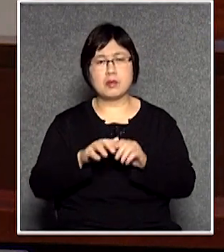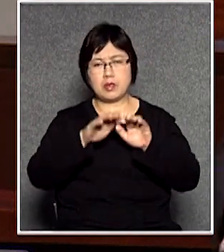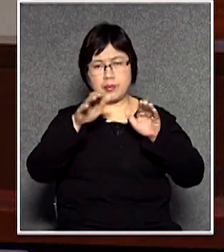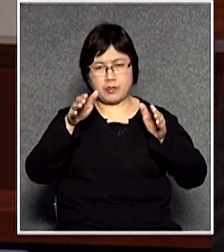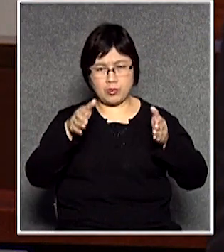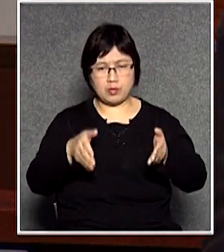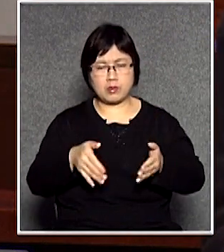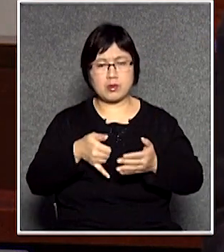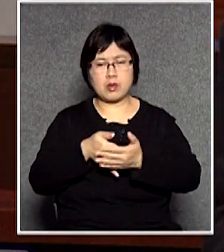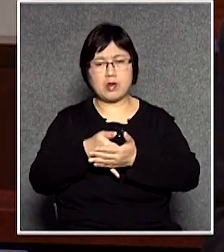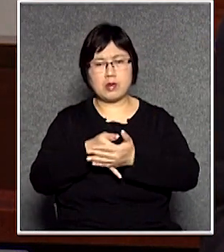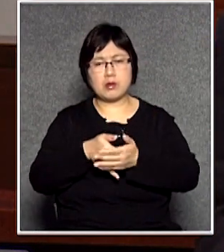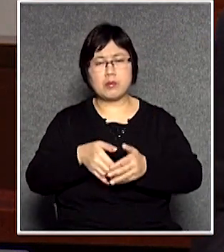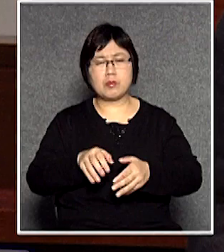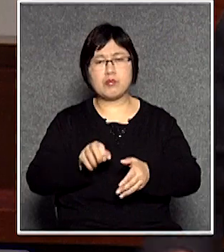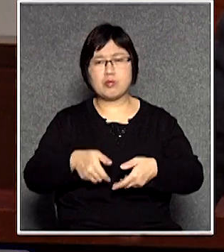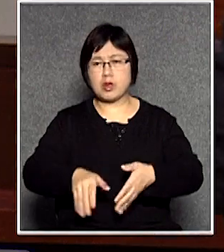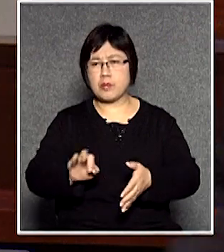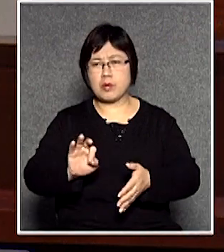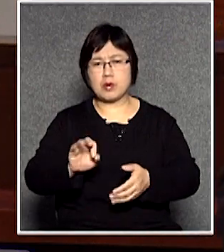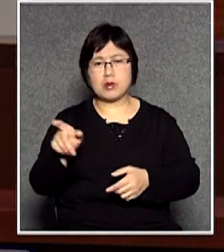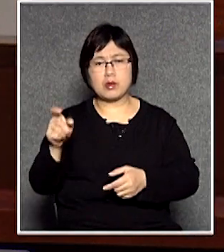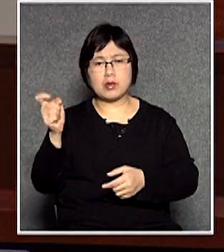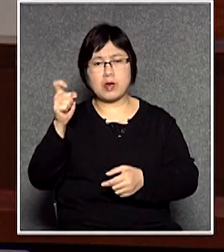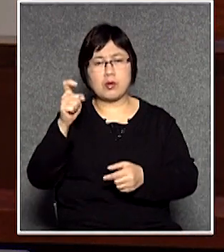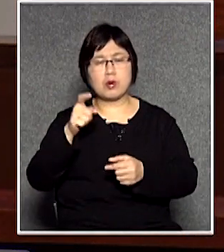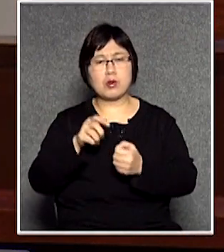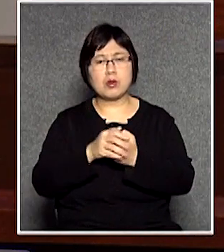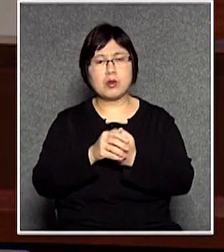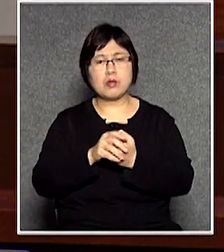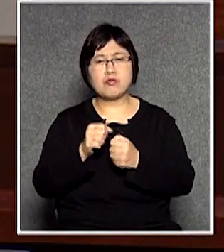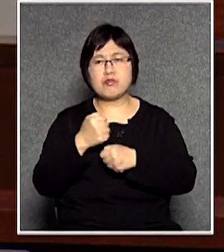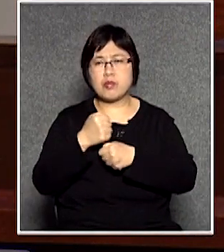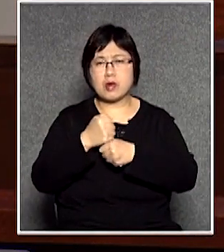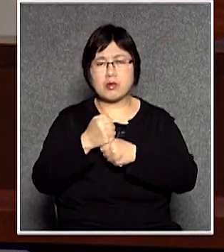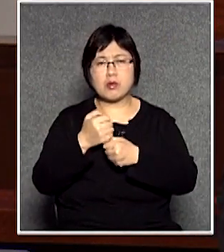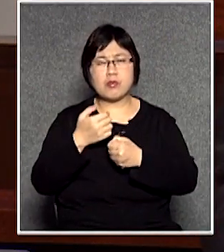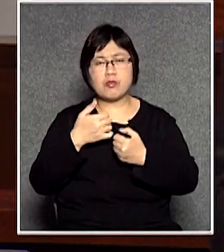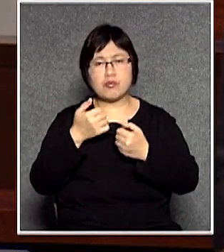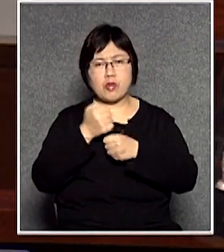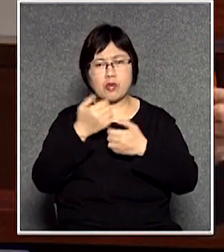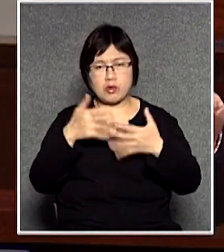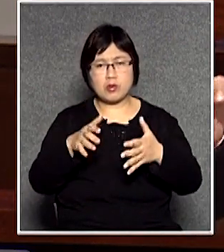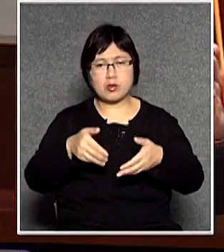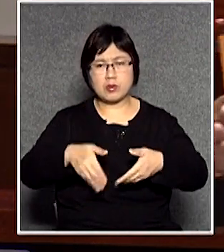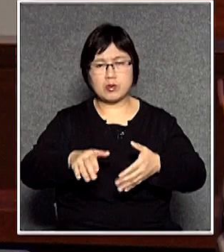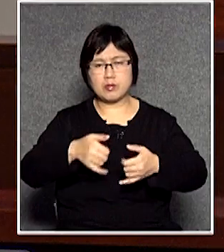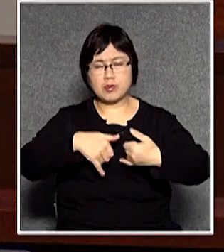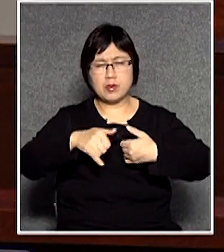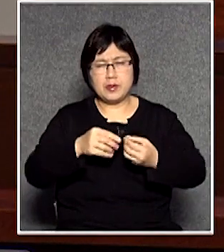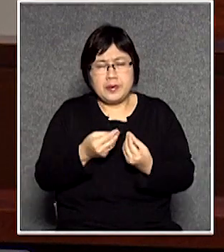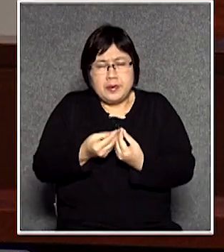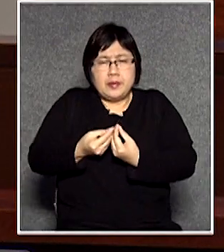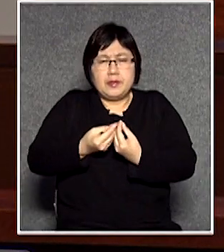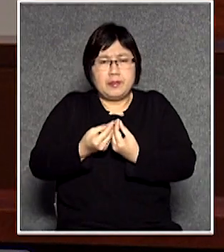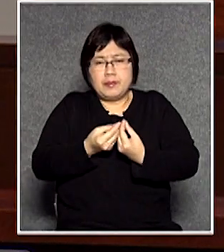階你看看香港九龍市中心的上下班時間那些行人道根本就是太過逼責